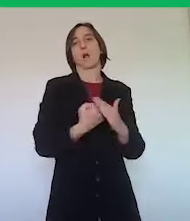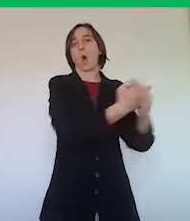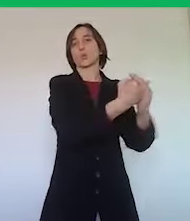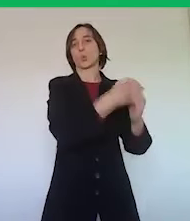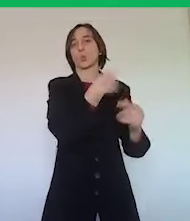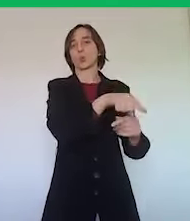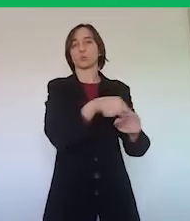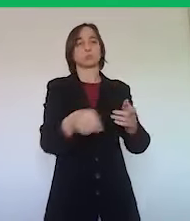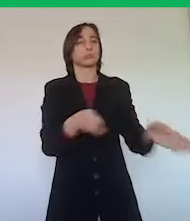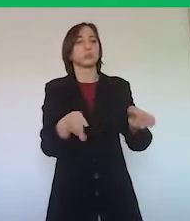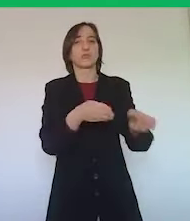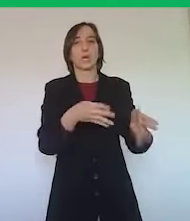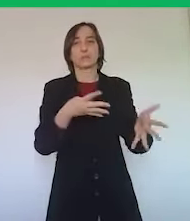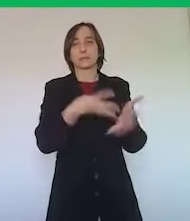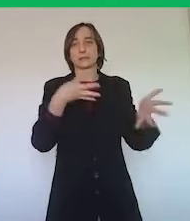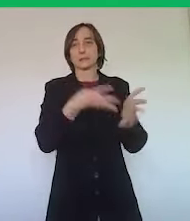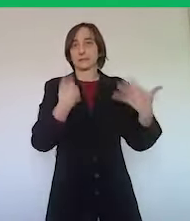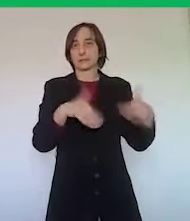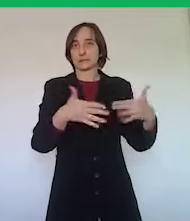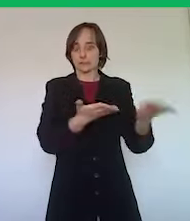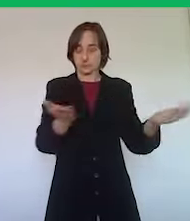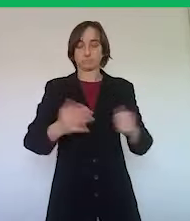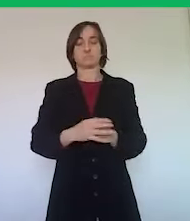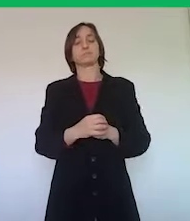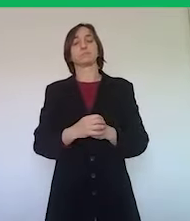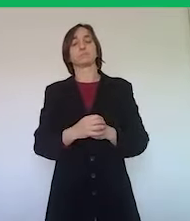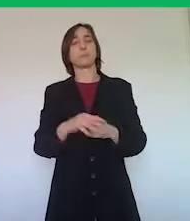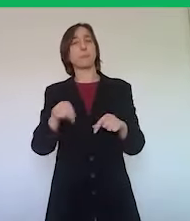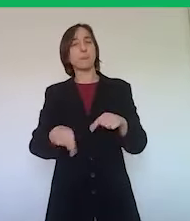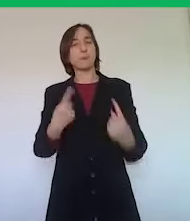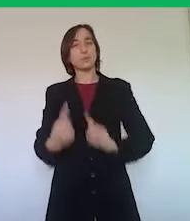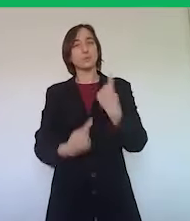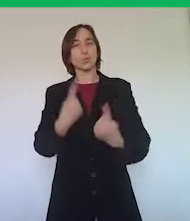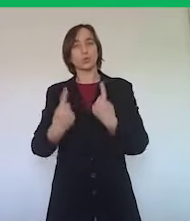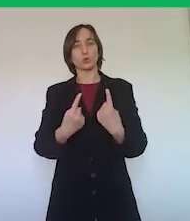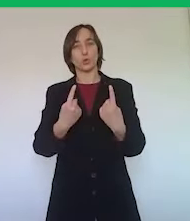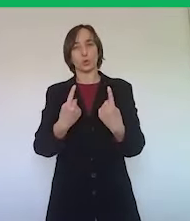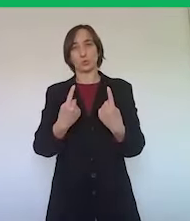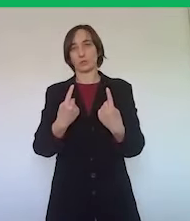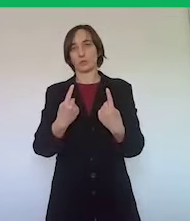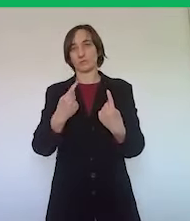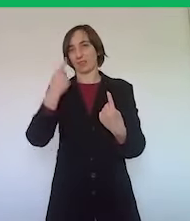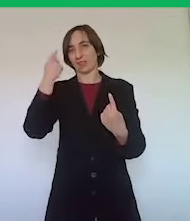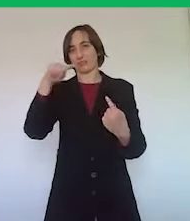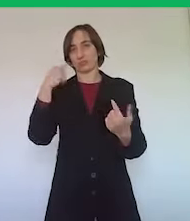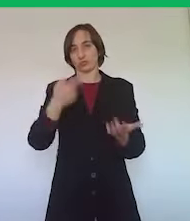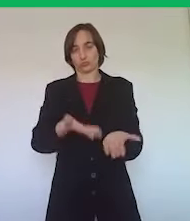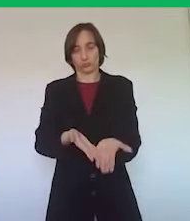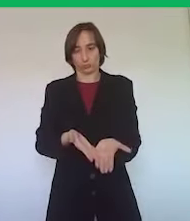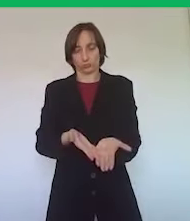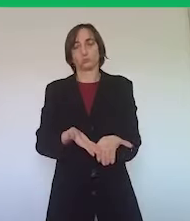difficilissima fase. Naturalmente dentro questa situazione difficile in cui ci troviamo,